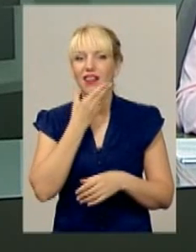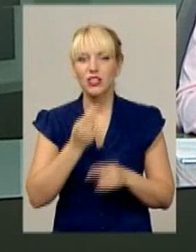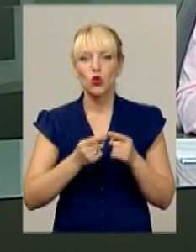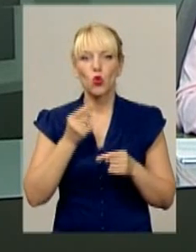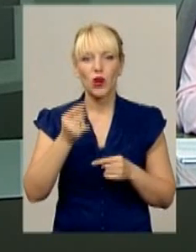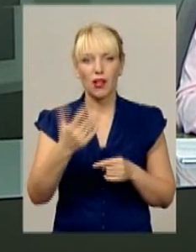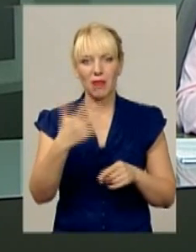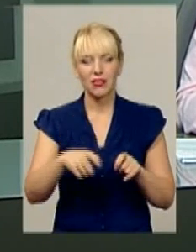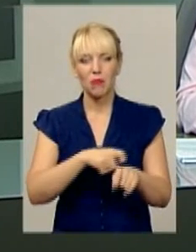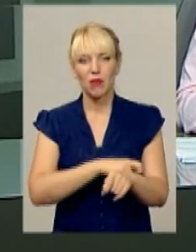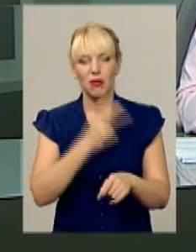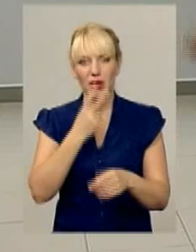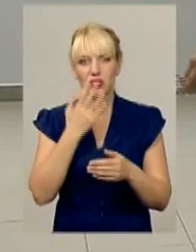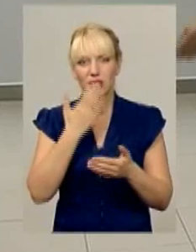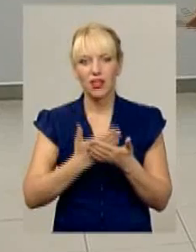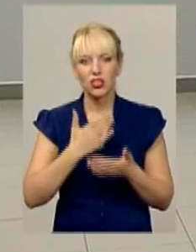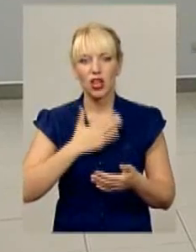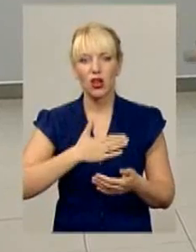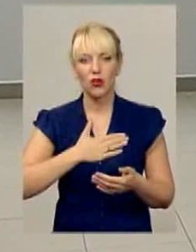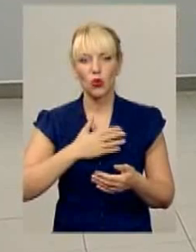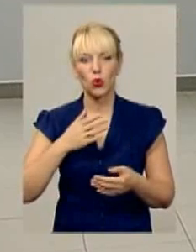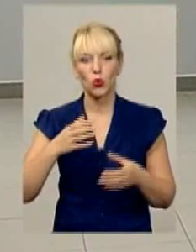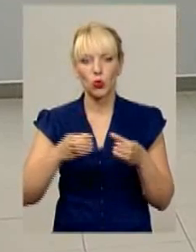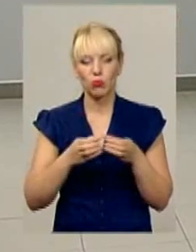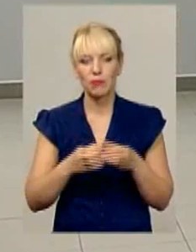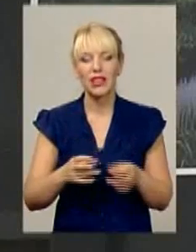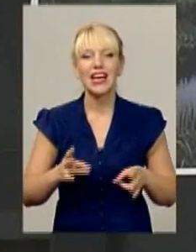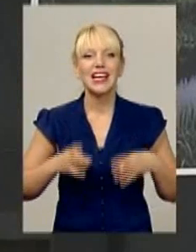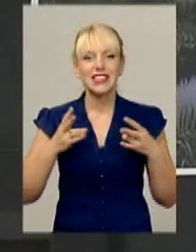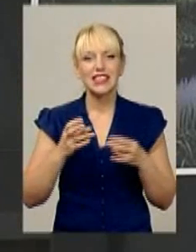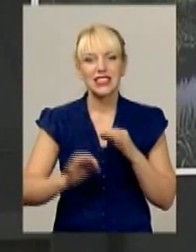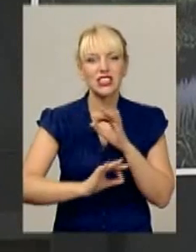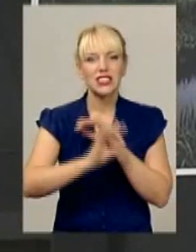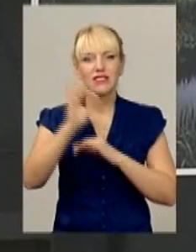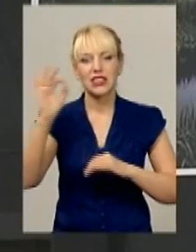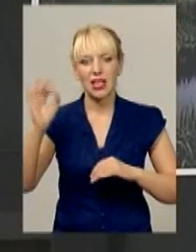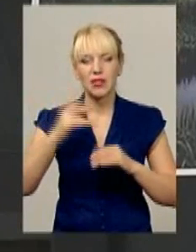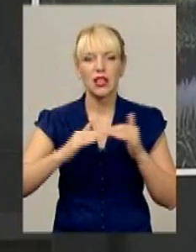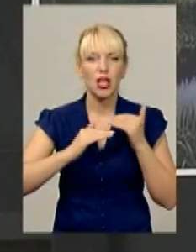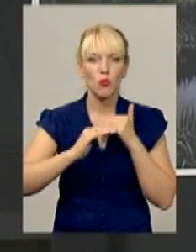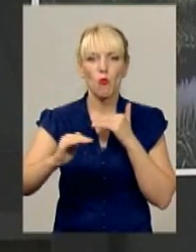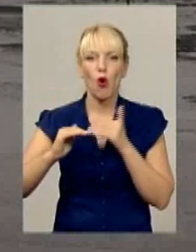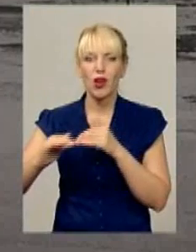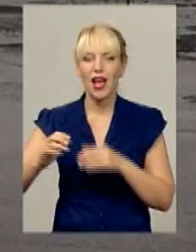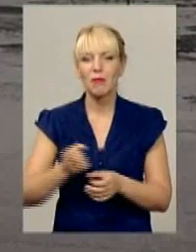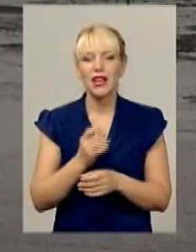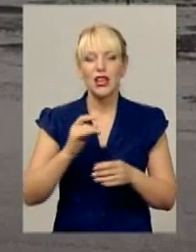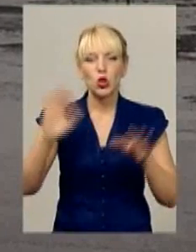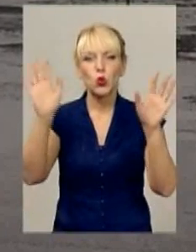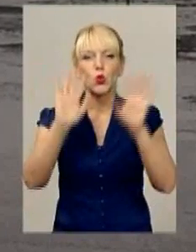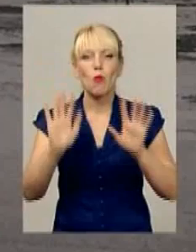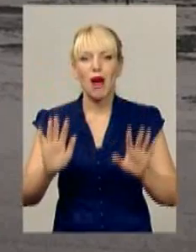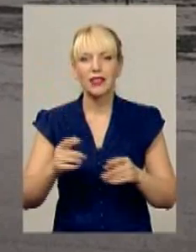бачила і наша знімальна група. Ніжний світанок, над полями стелиться ранковий туман, а в дзеркалі ріки –